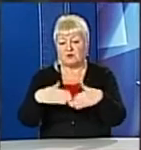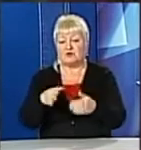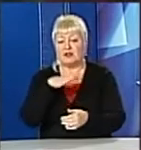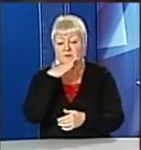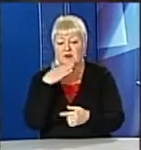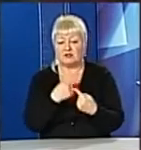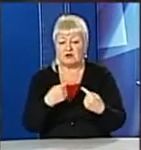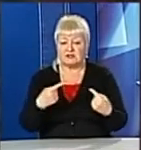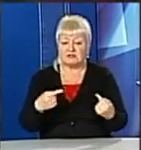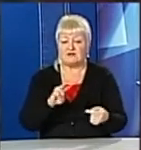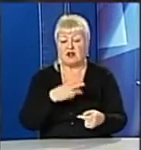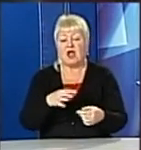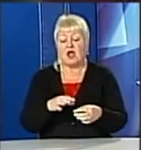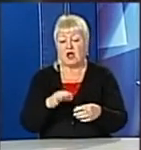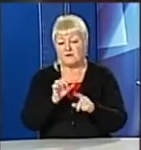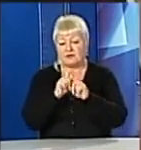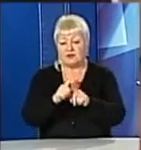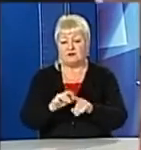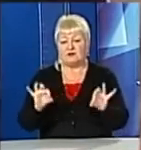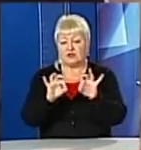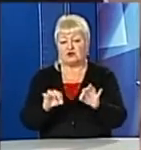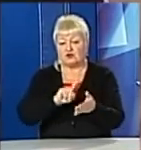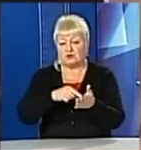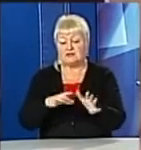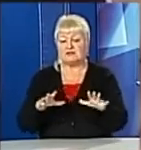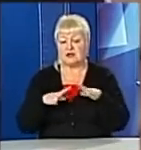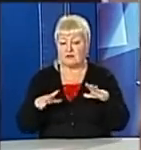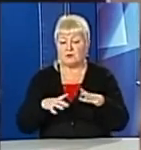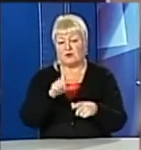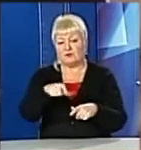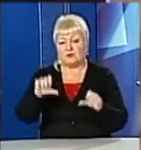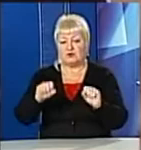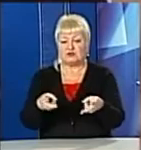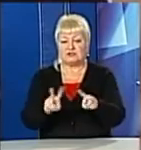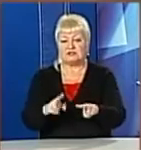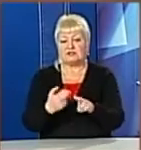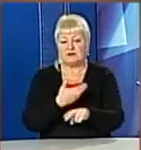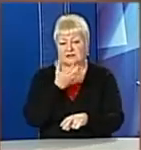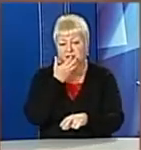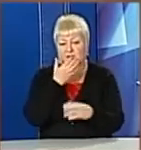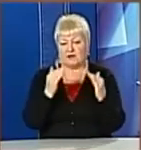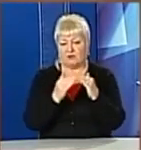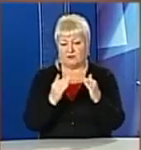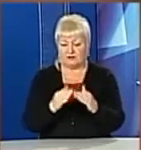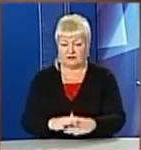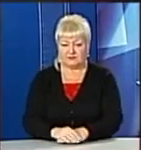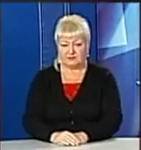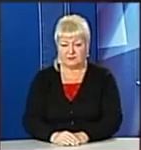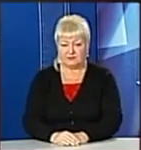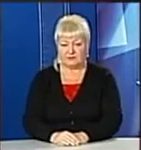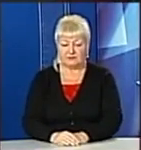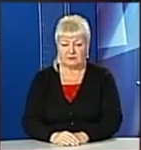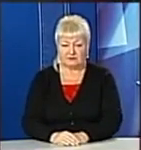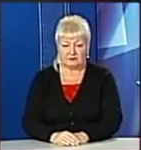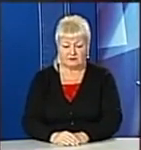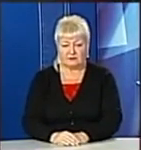та відповіді від жодного міста не було. Тож мешканці можуть залишитися без тепла в домівках. Це